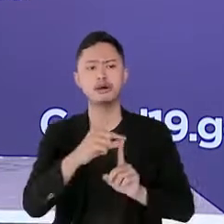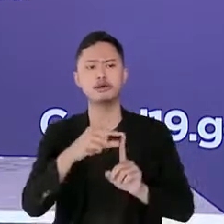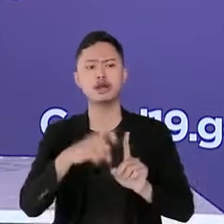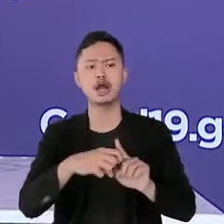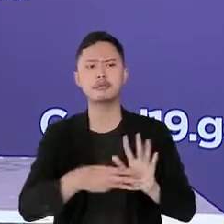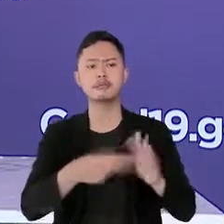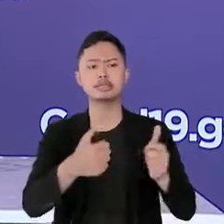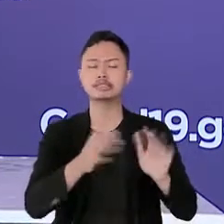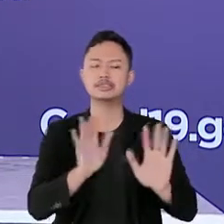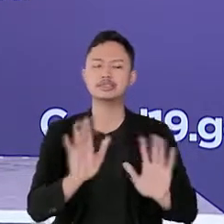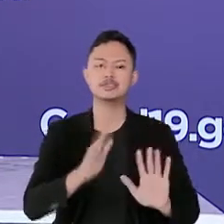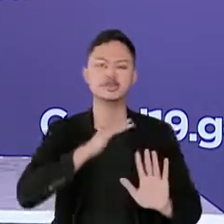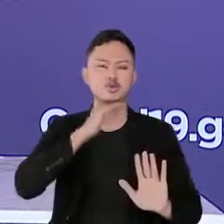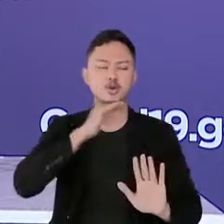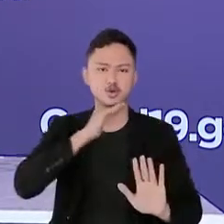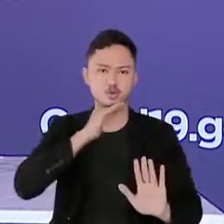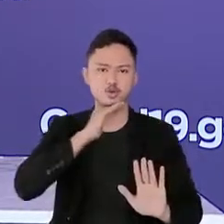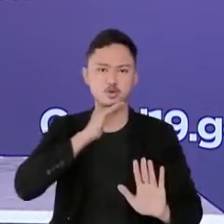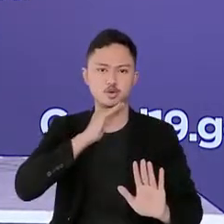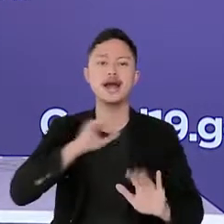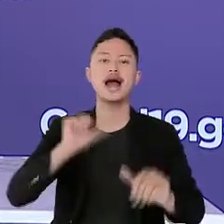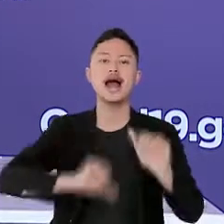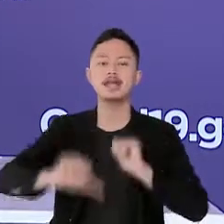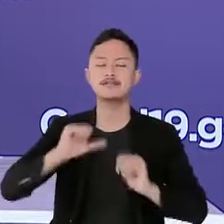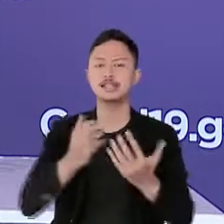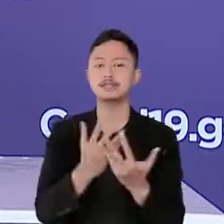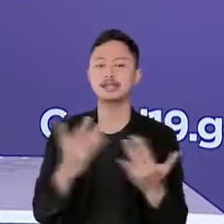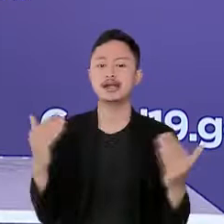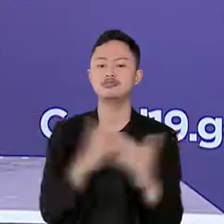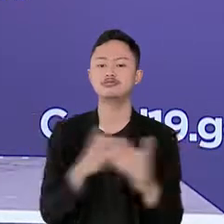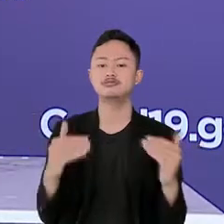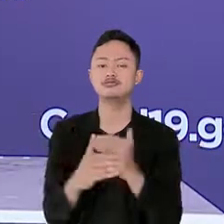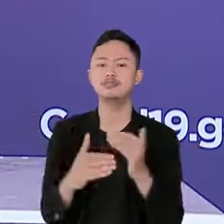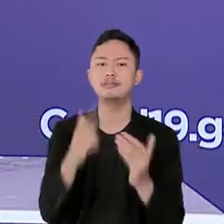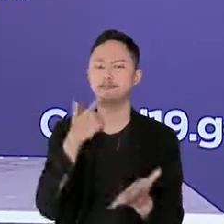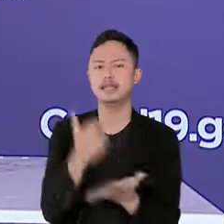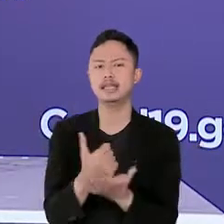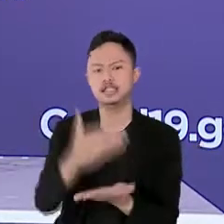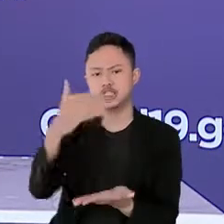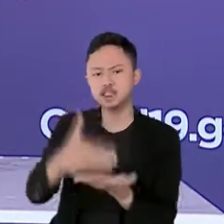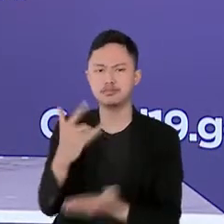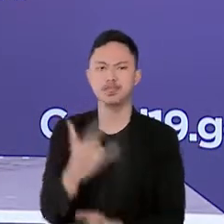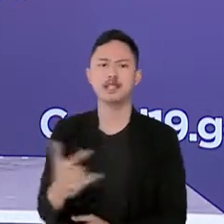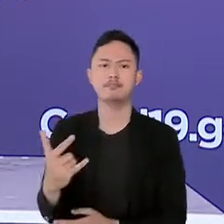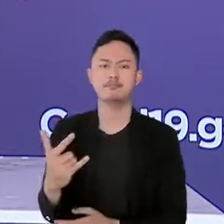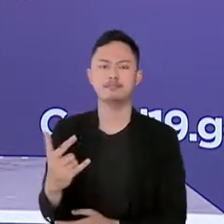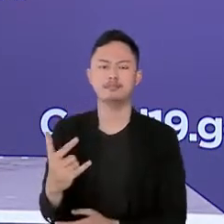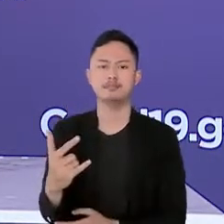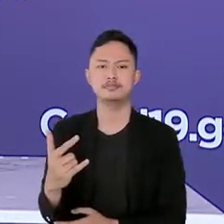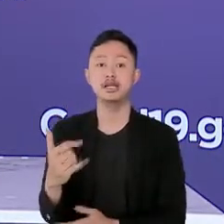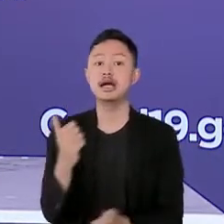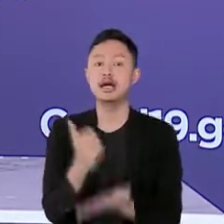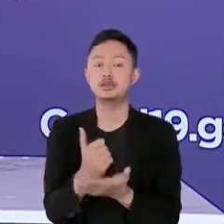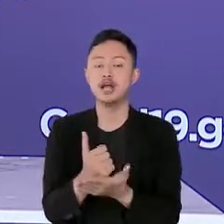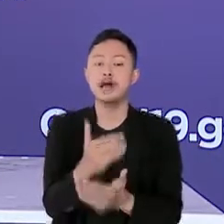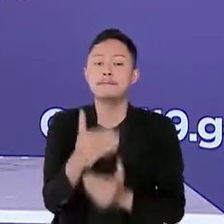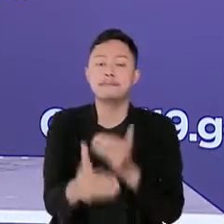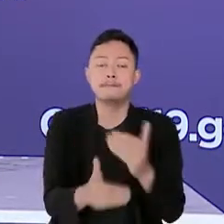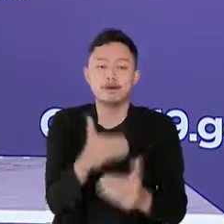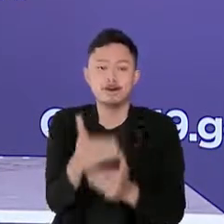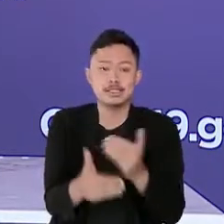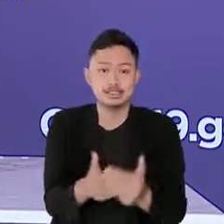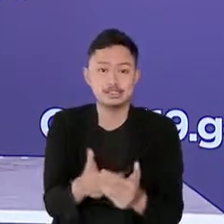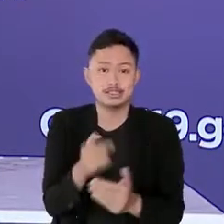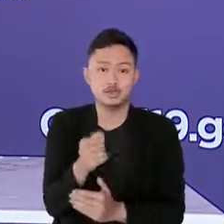pembatasan mobilitas dan aktivitas masih menjadi faktor utama padahal pendekatan tersebut tidak